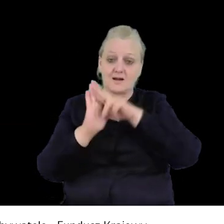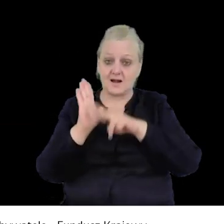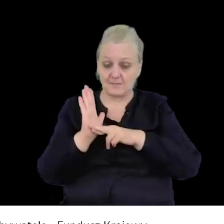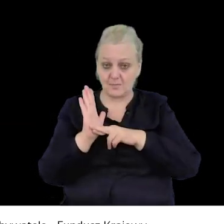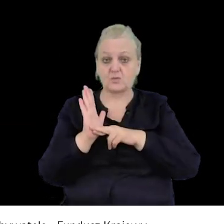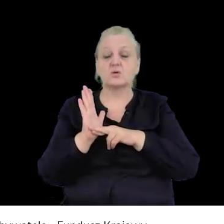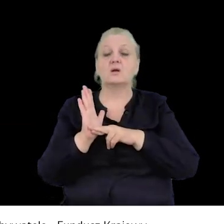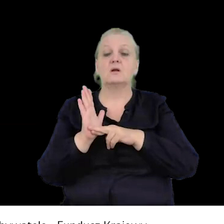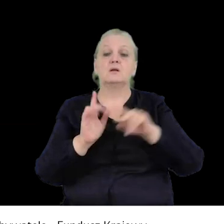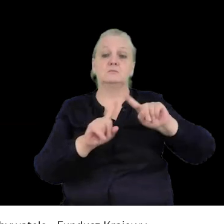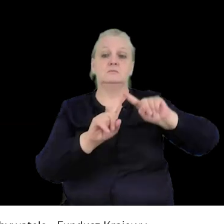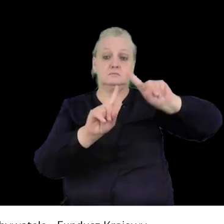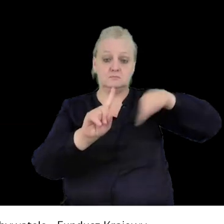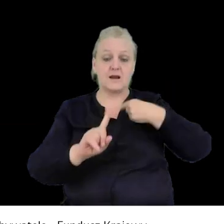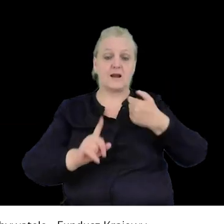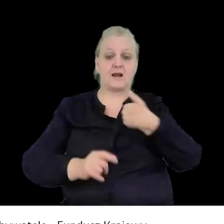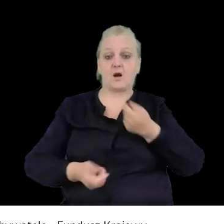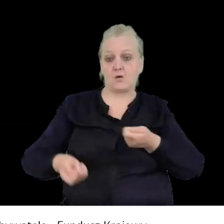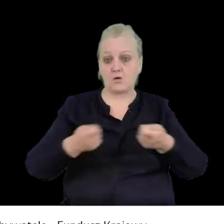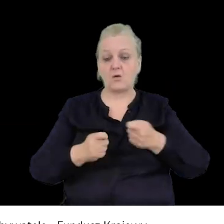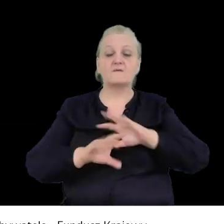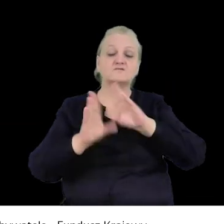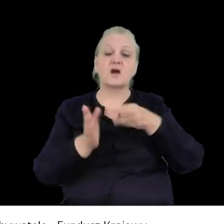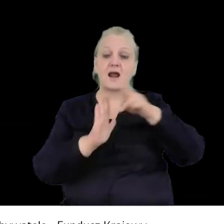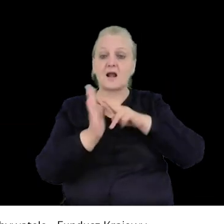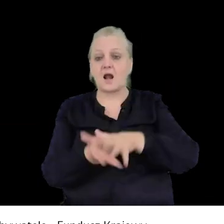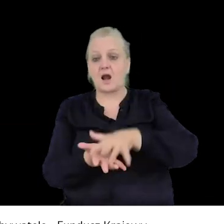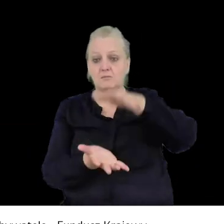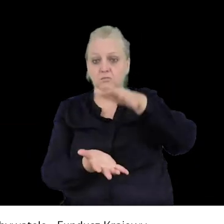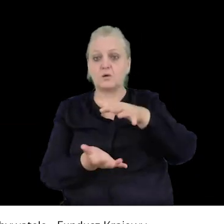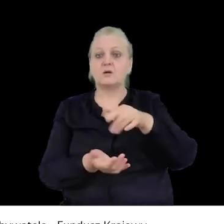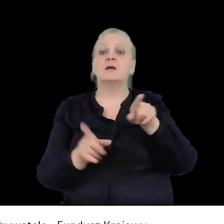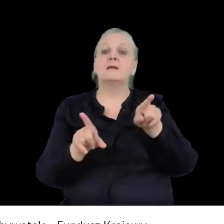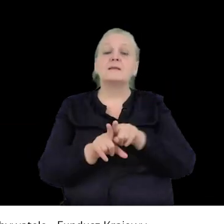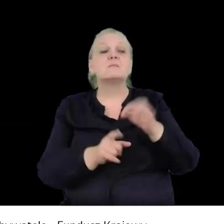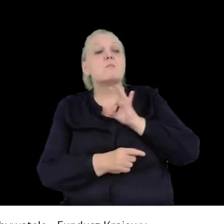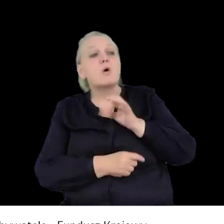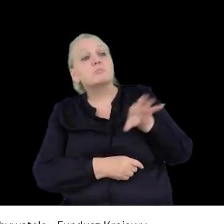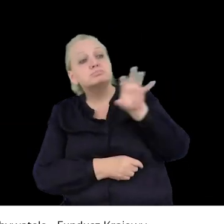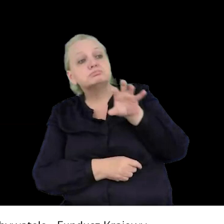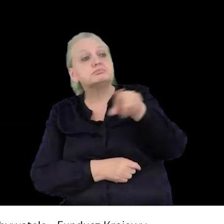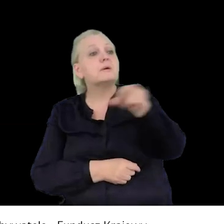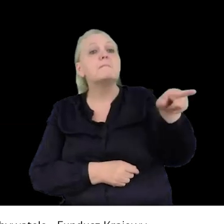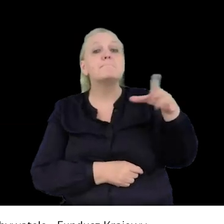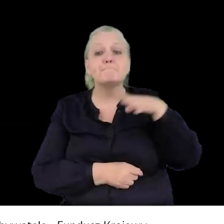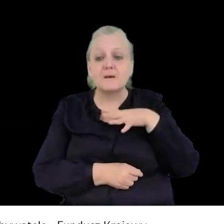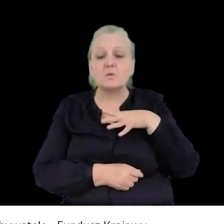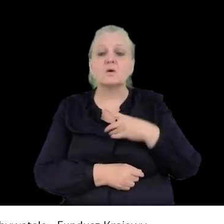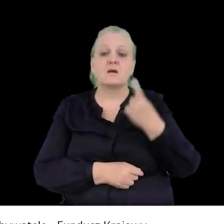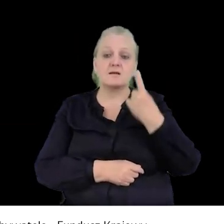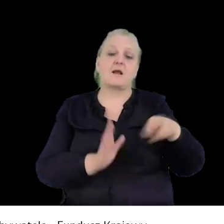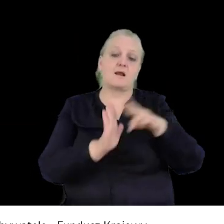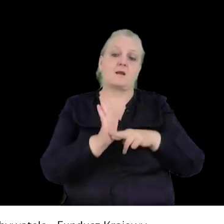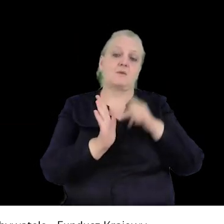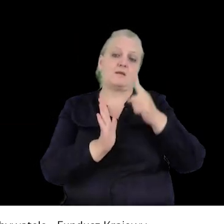w tym roku do mnie jako osoby koronującej. Ja ze wszystkich raportów i też z tego, co ja sama zaobserwowałam na pewnym zgromadzeniu, piszę jeden konkretny